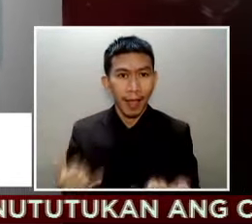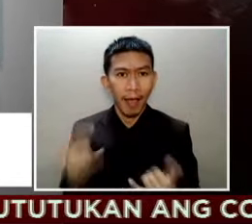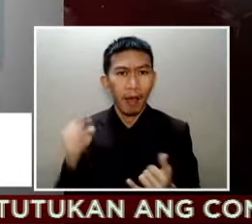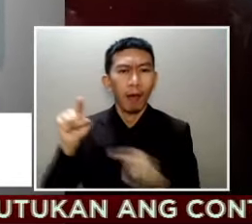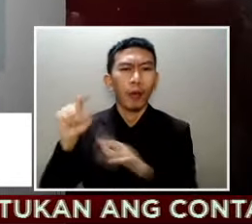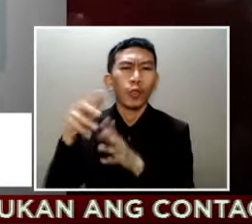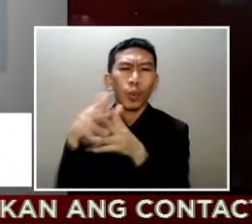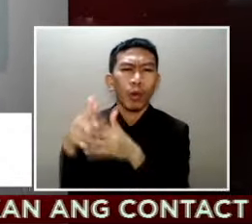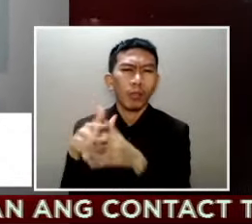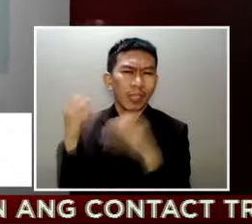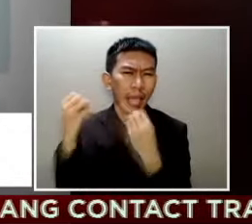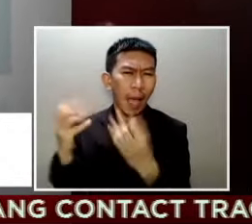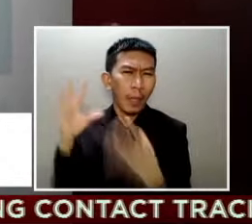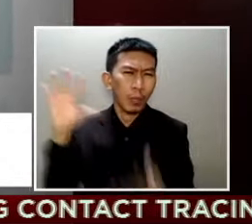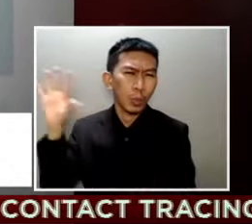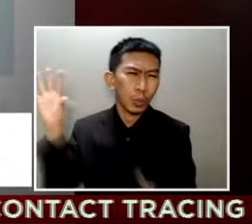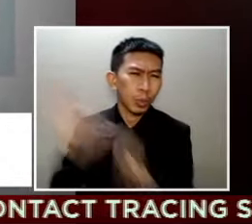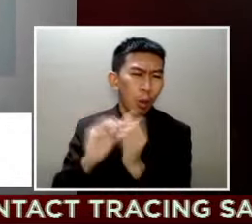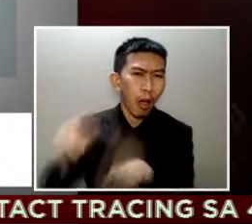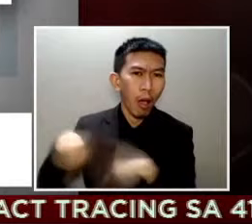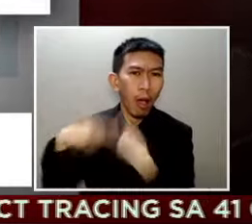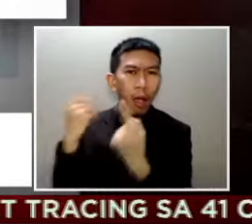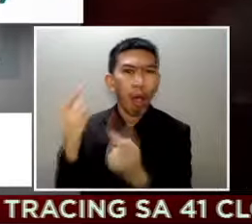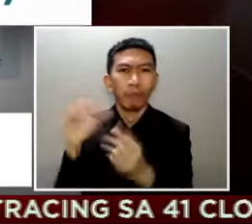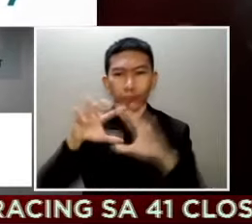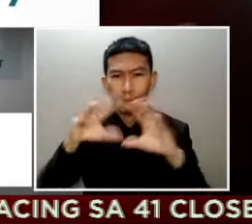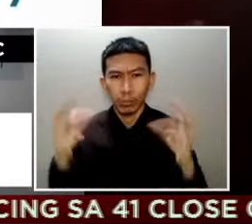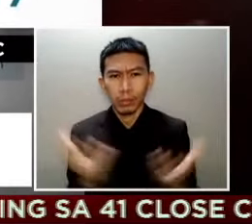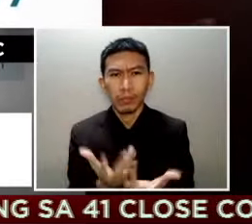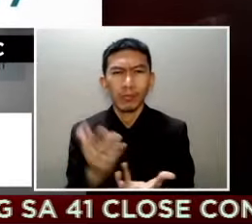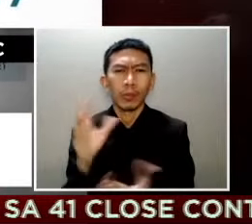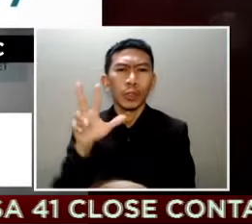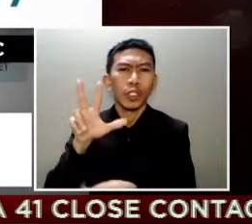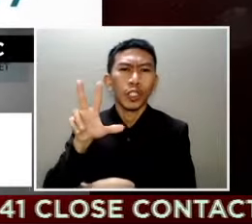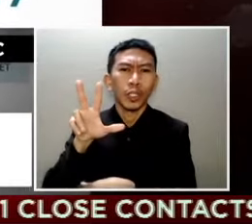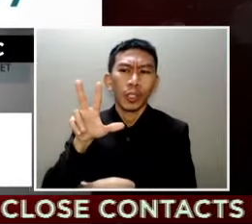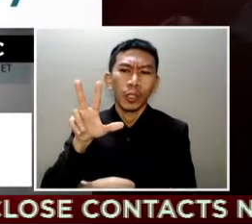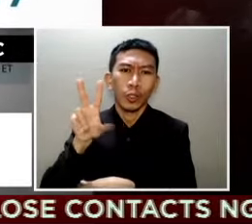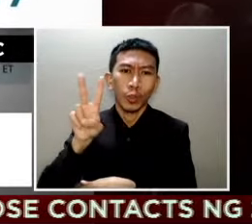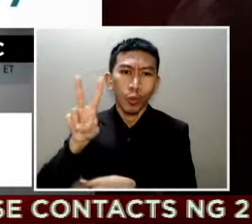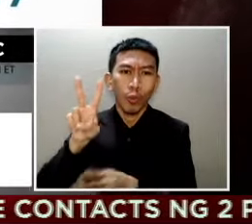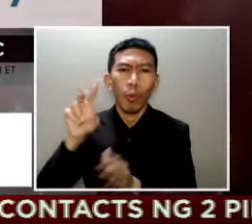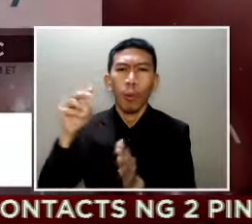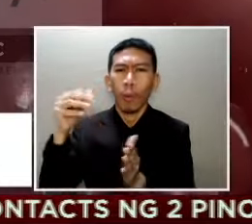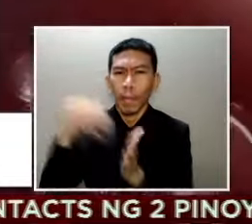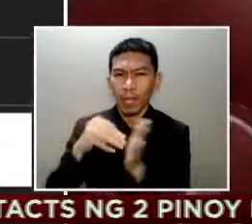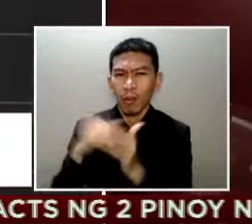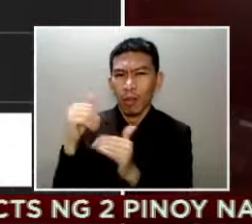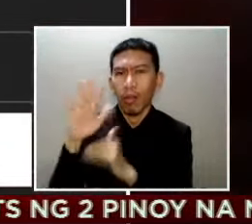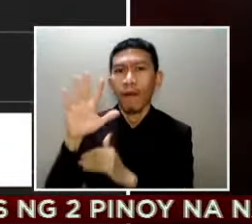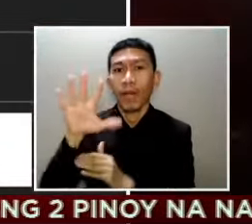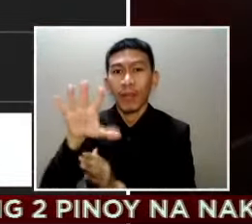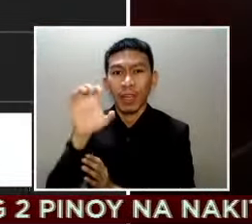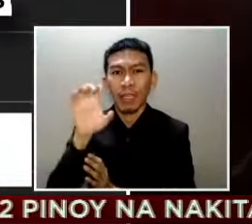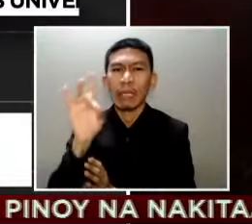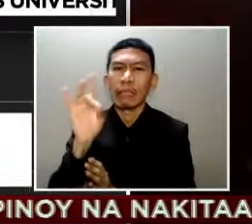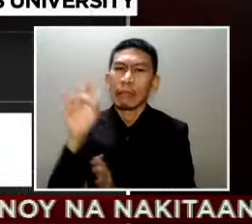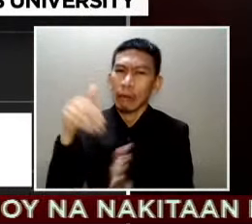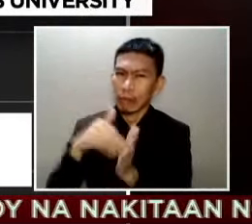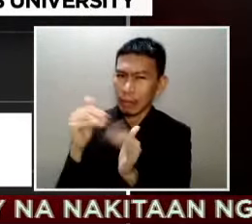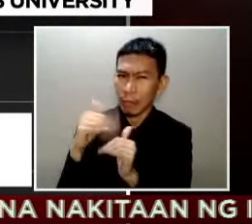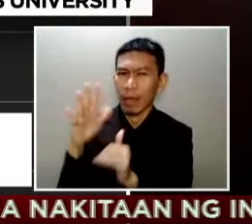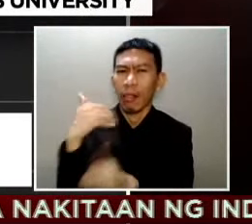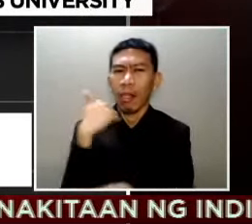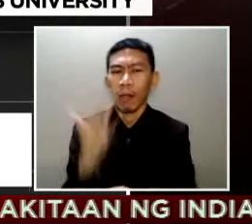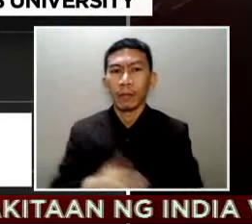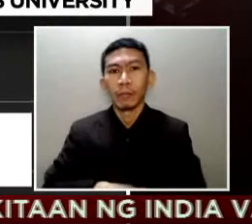COVID-19 sa buong mundo na higit na sa 32 million. 580,000 na rin ang namatay. Pumapangalawa naman ang India